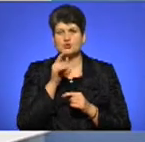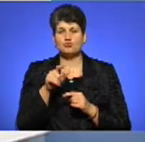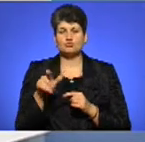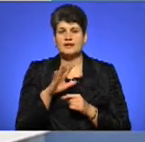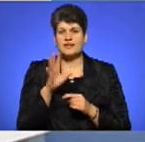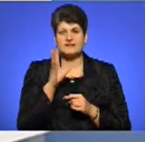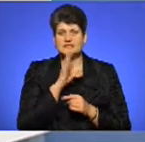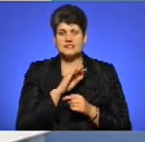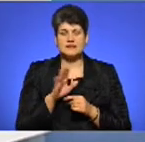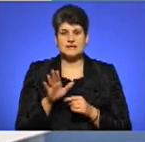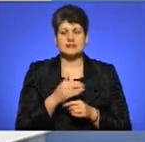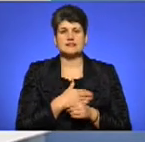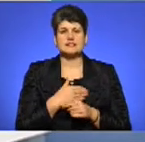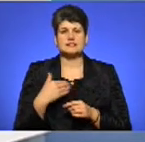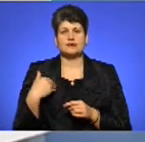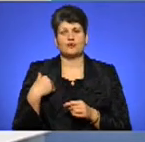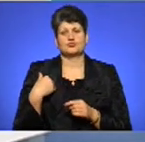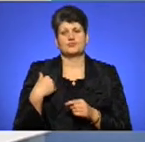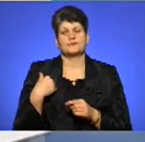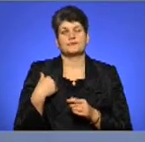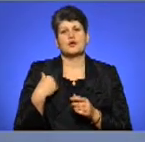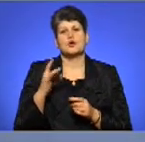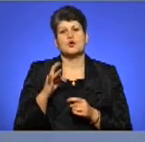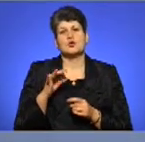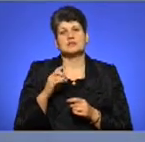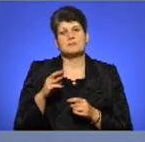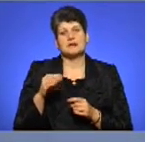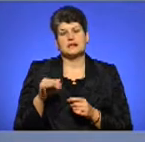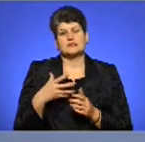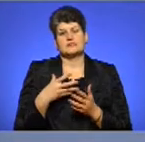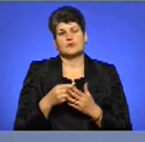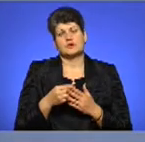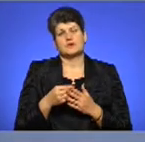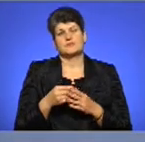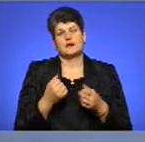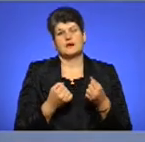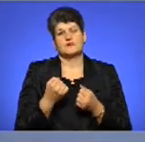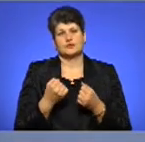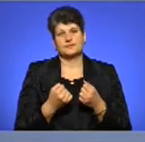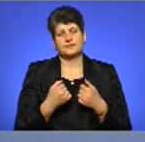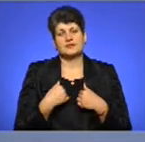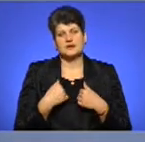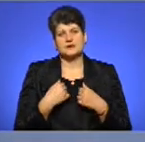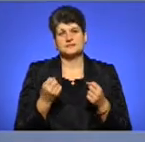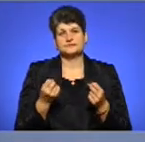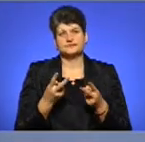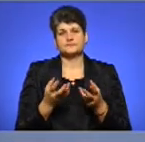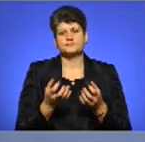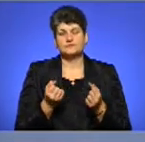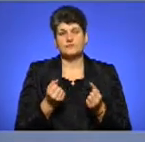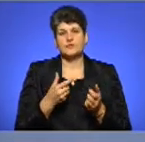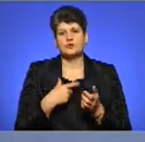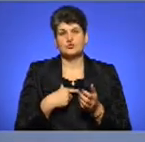встигнуть або не захочуть розмитнити своє авто? Ну, звичайно, я навмисно взяв з собою